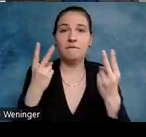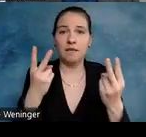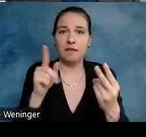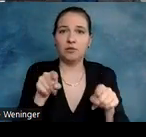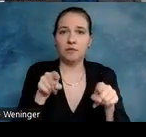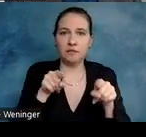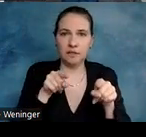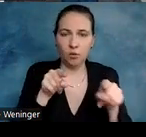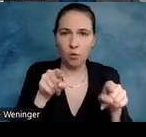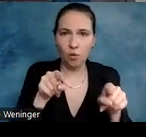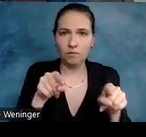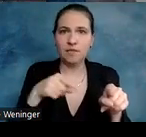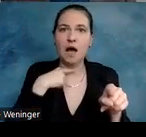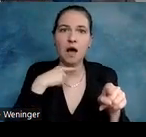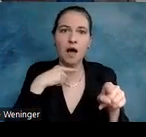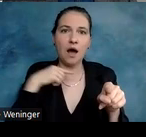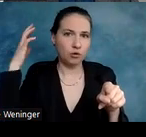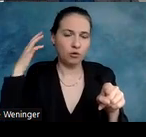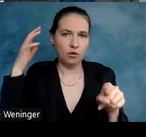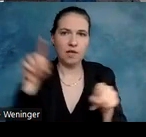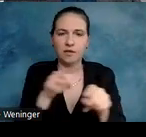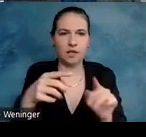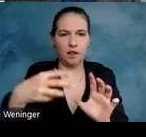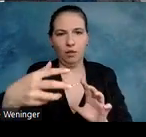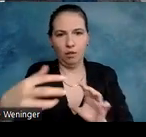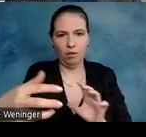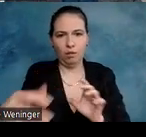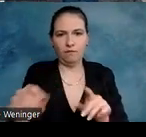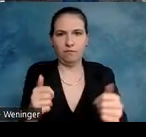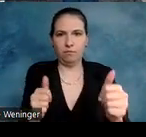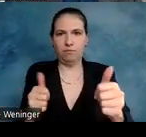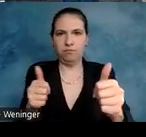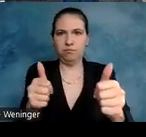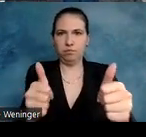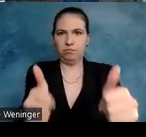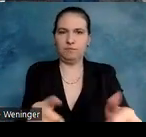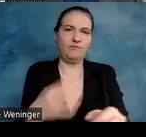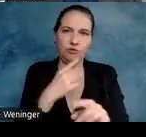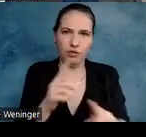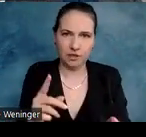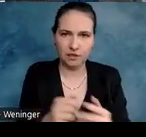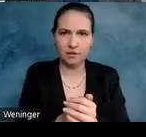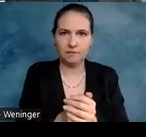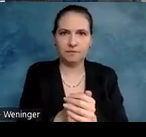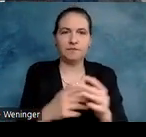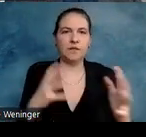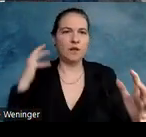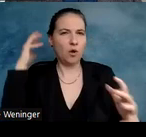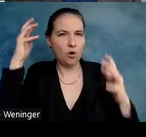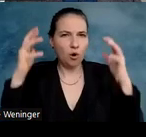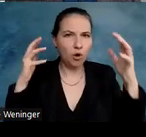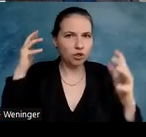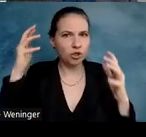sein mit dem Audio, also keine großen Versatze haben. Geräusche müssen